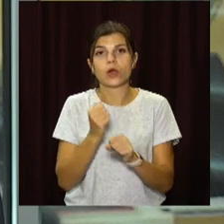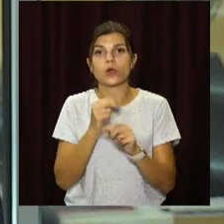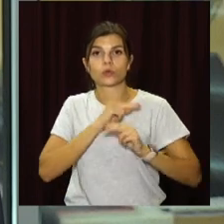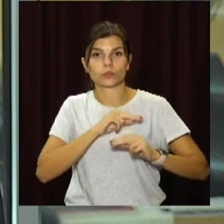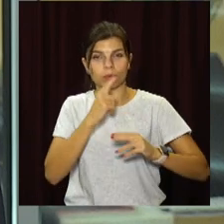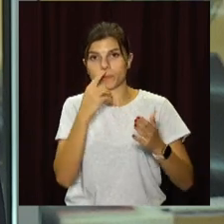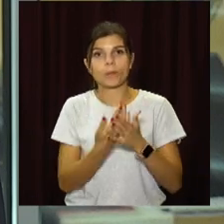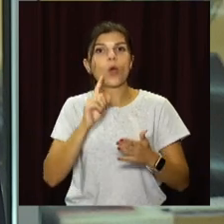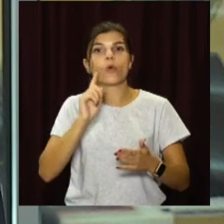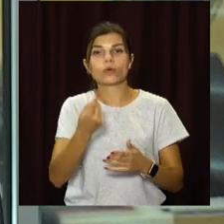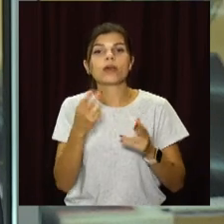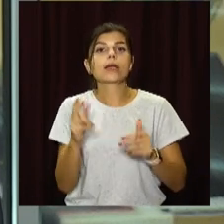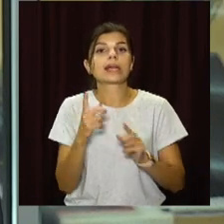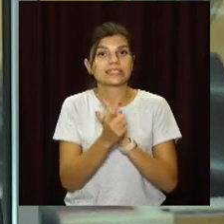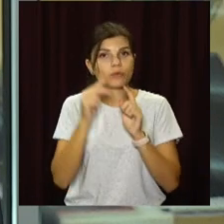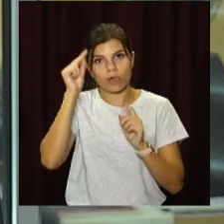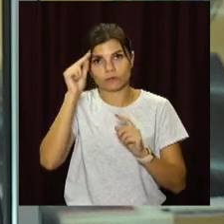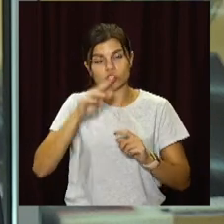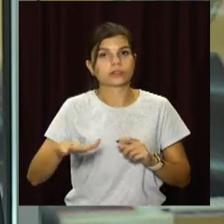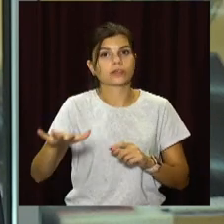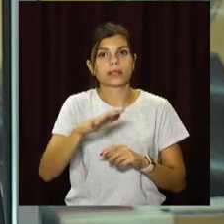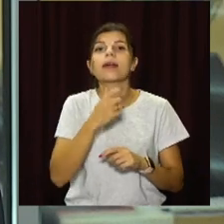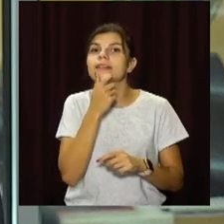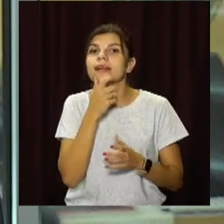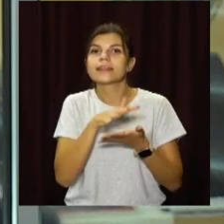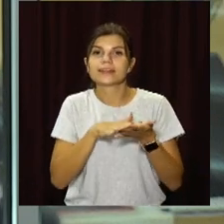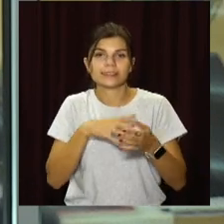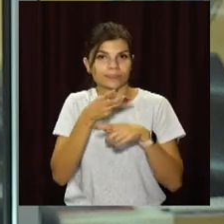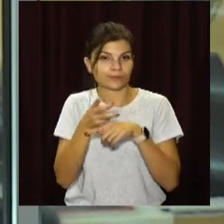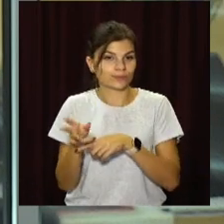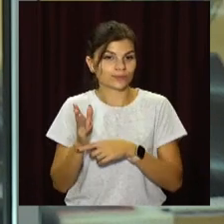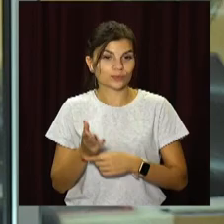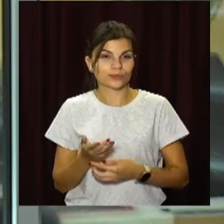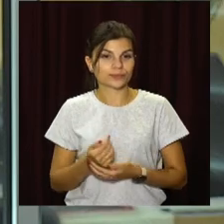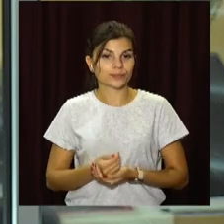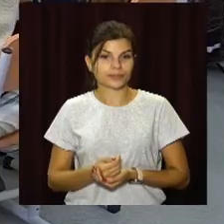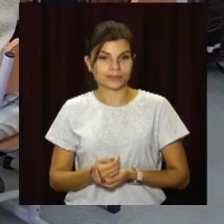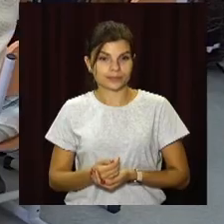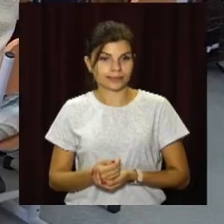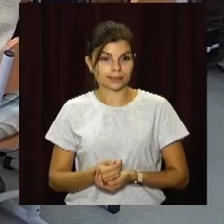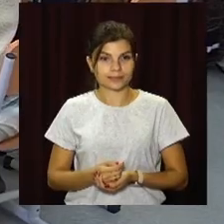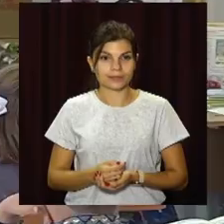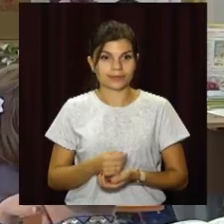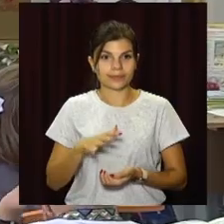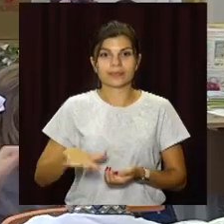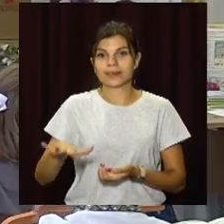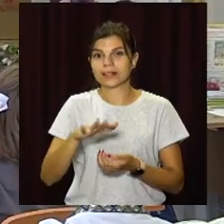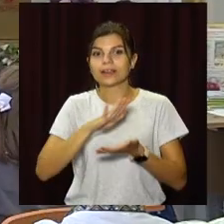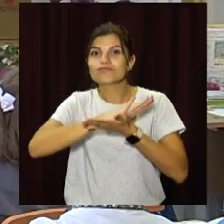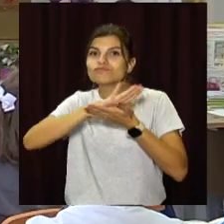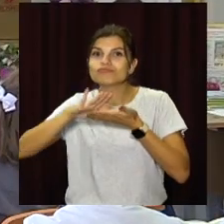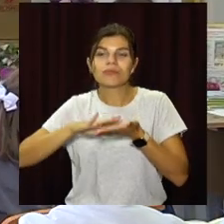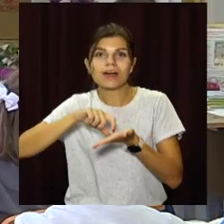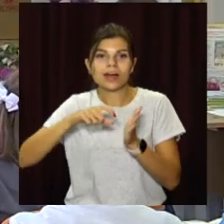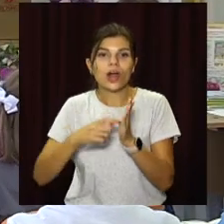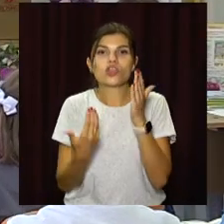тривали понад рік. Як змінився навчальний заклад – дивіться в наступному сюжеті. У стильних і затишних класах